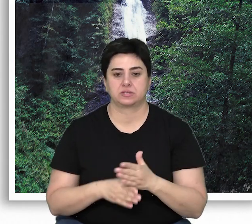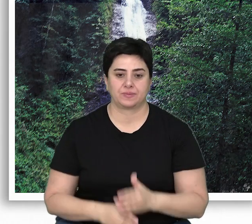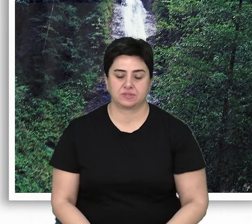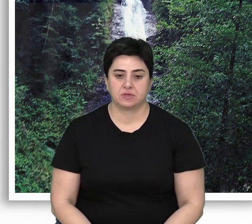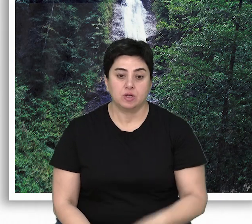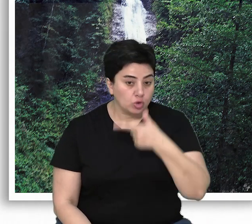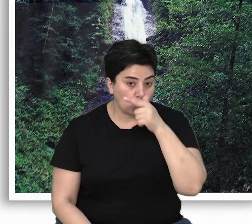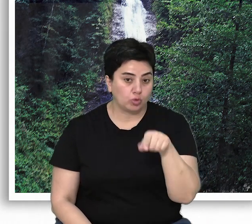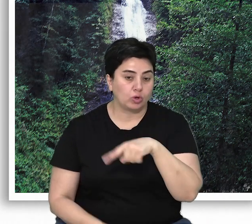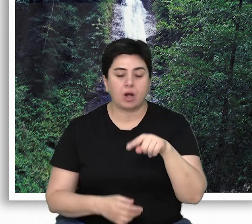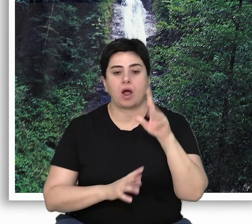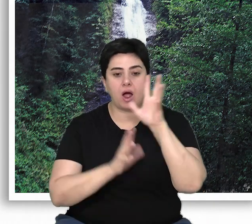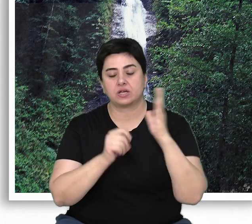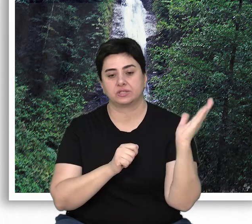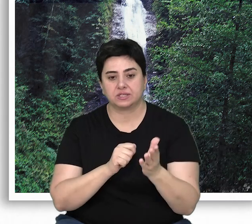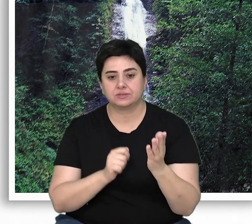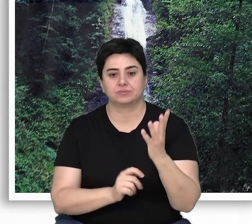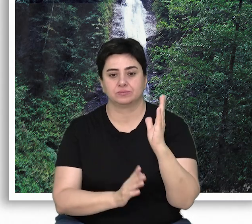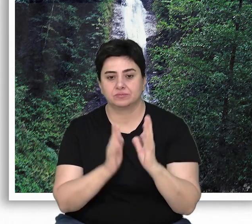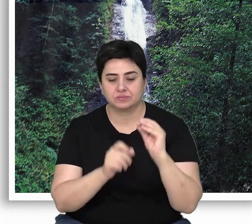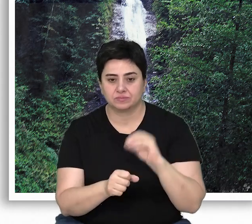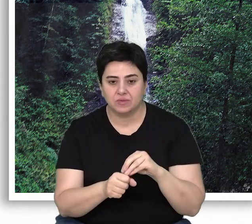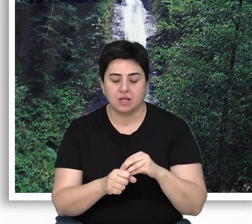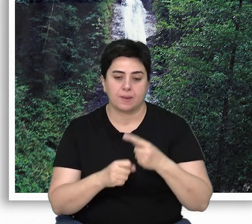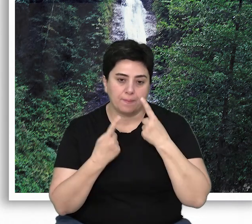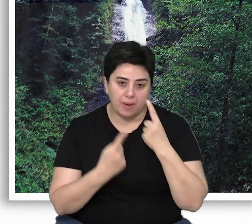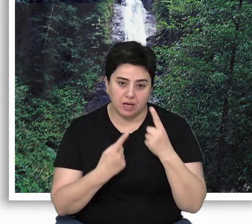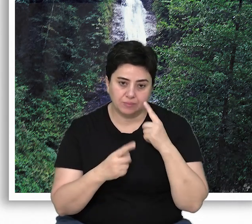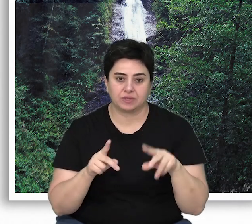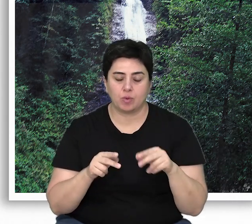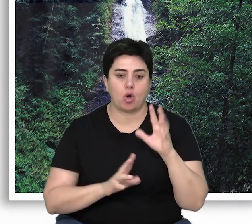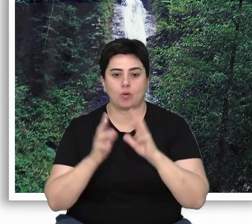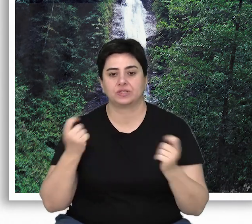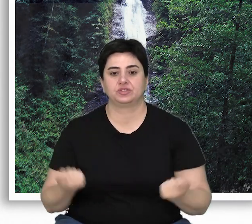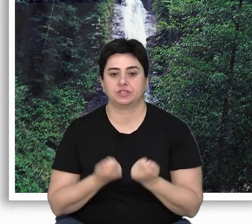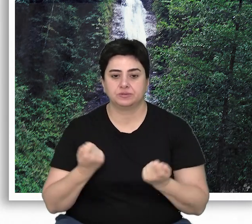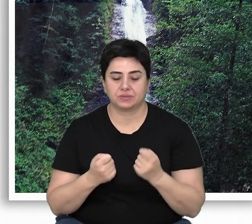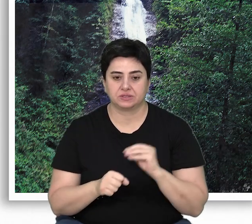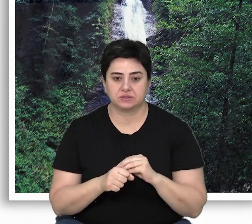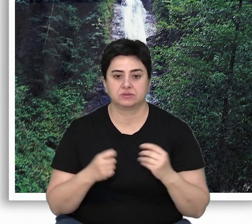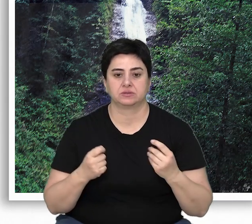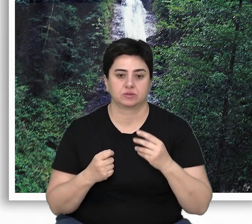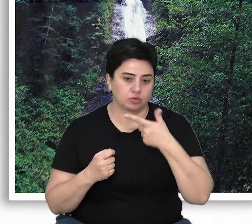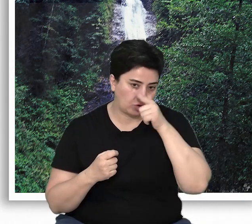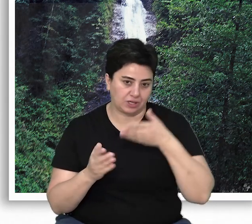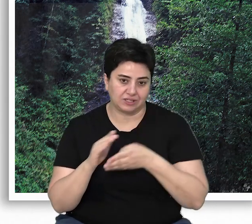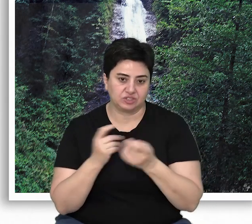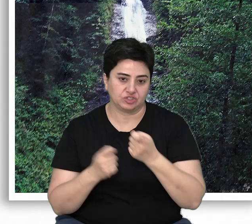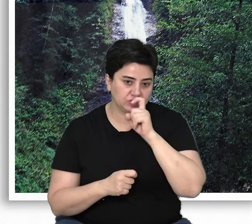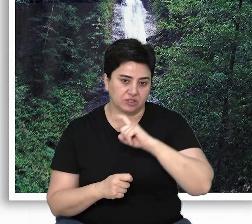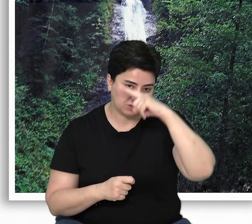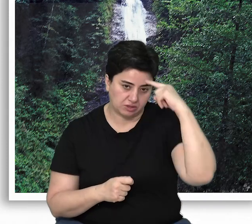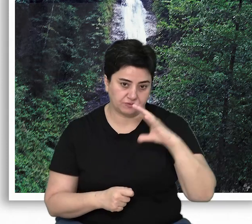Köylüler ağaç kesimi, dikimi ve orman bakımı gibi ormancılık çalışmalarında istihdam olanağı buluyor.